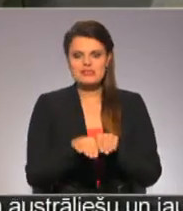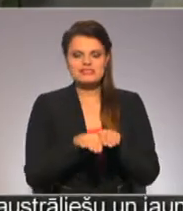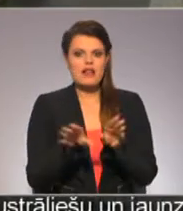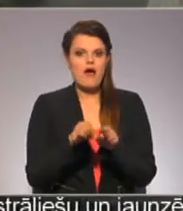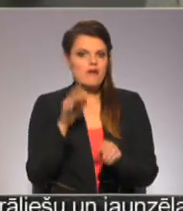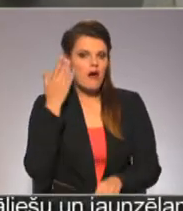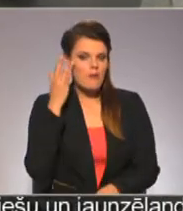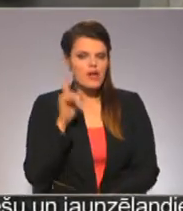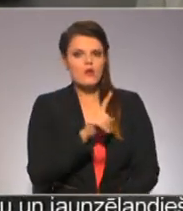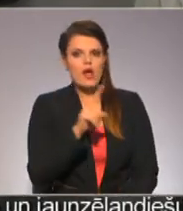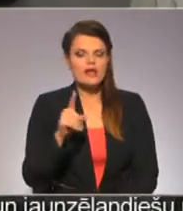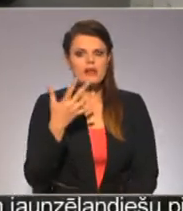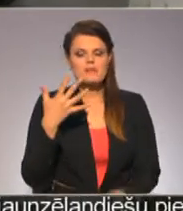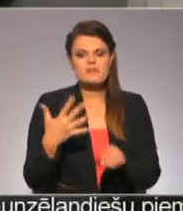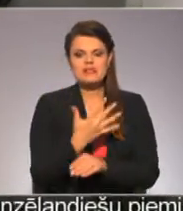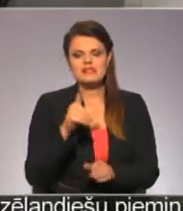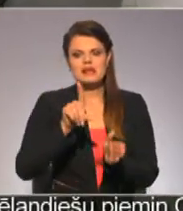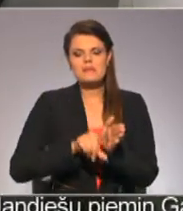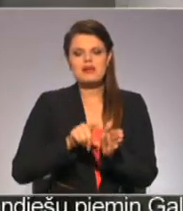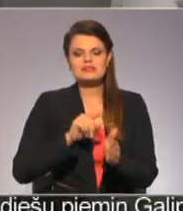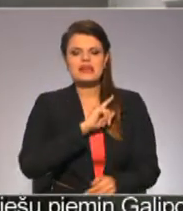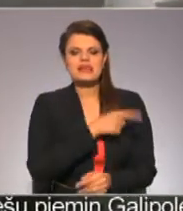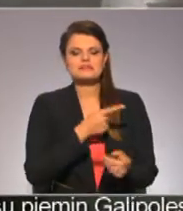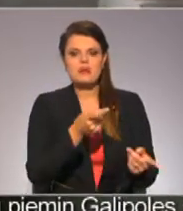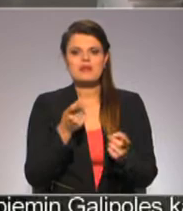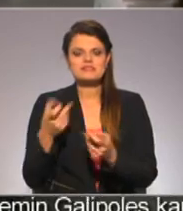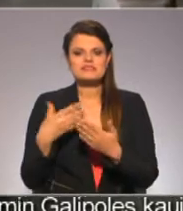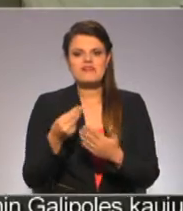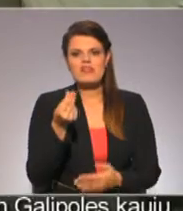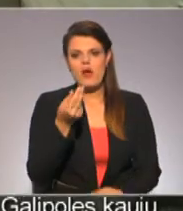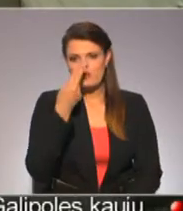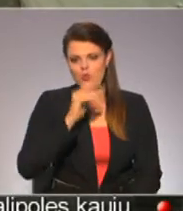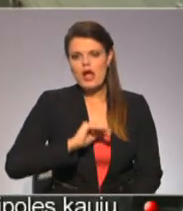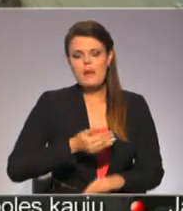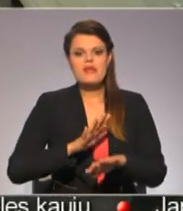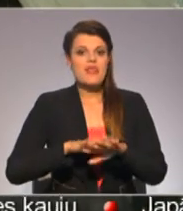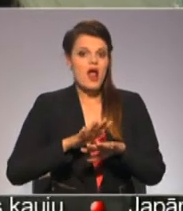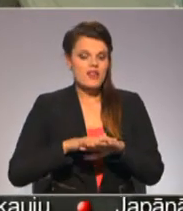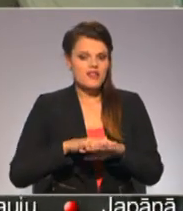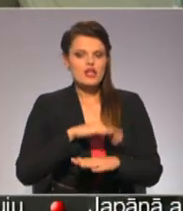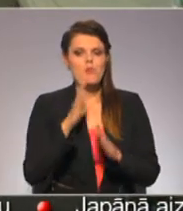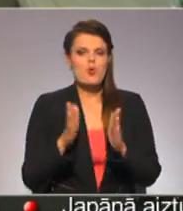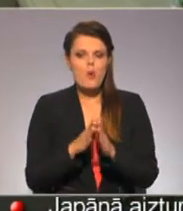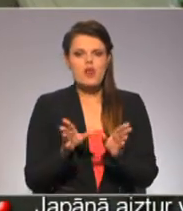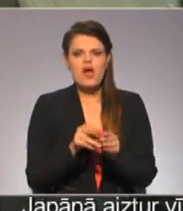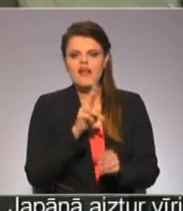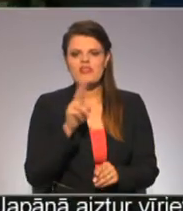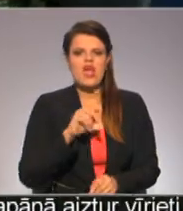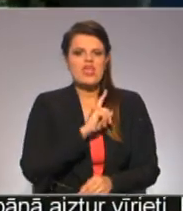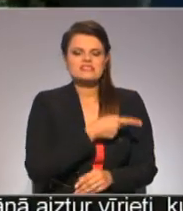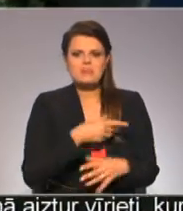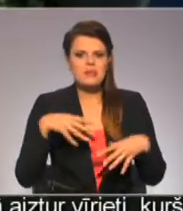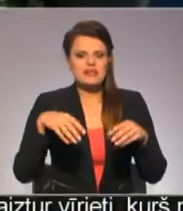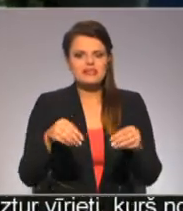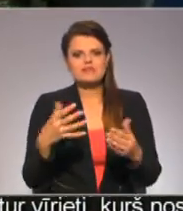ASV, ir pat piec kārt mazāk iespēja piesaistīt sev finanses no kapitāla tirgiem. Komplektā ar nespēju tikt pie kaut